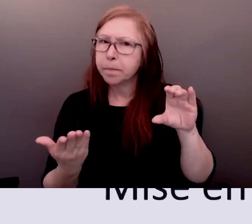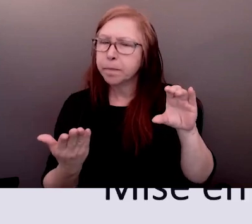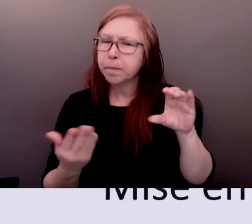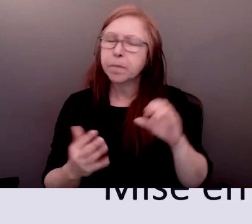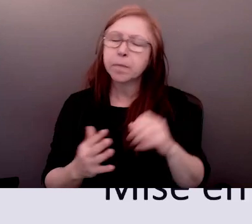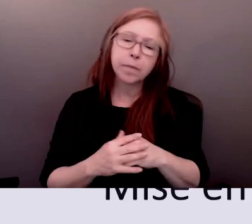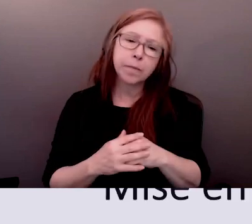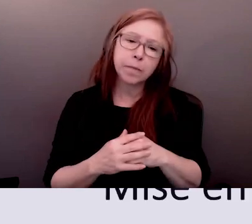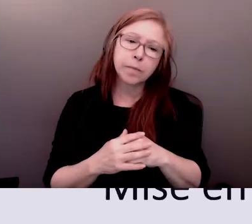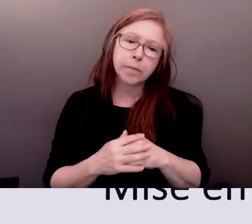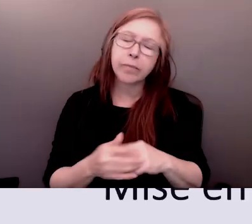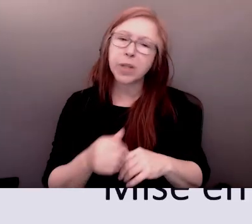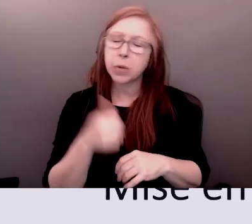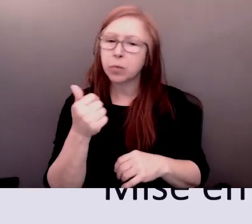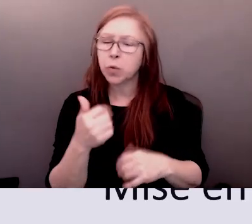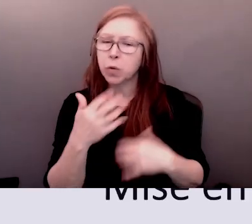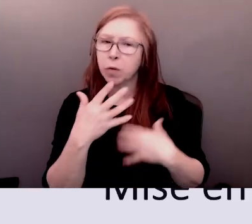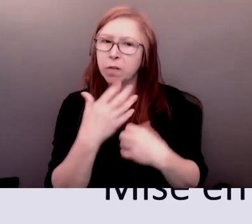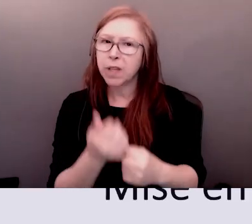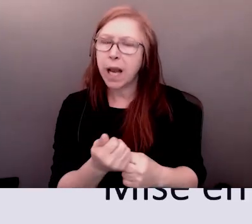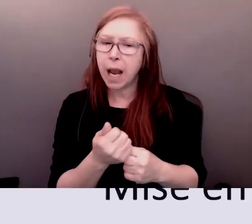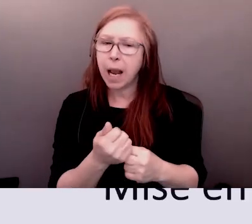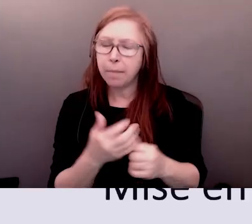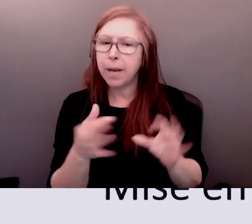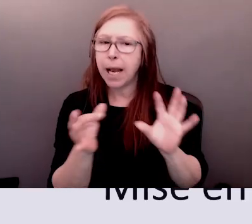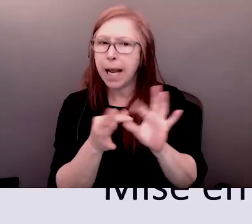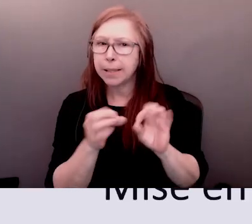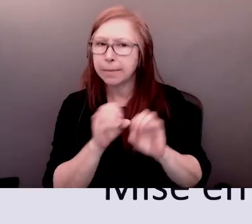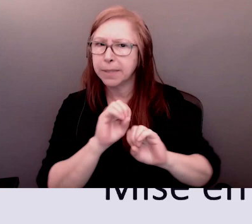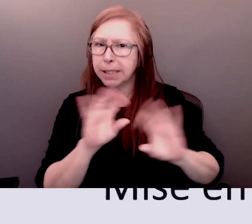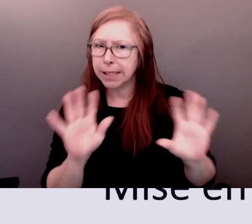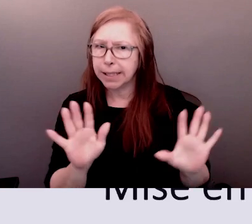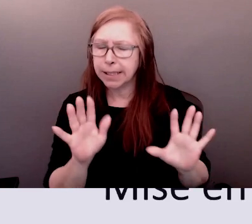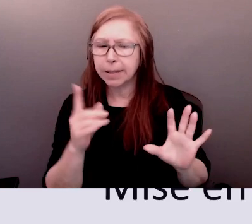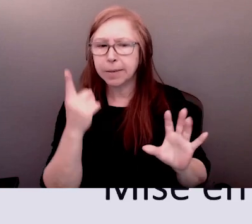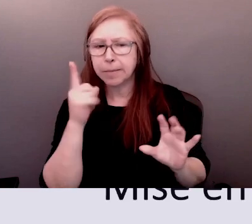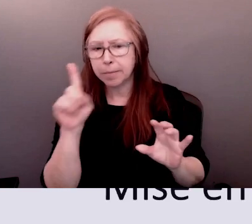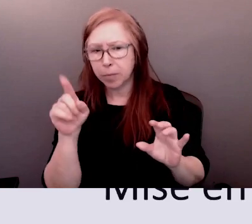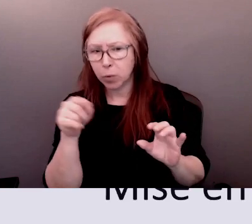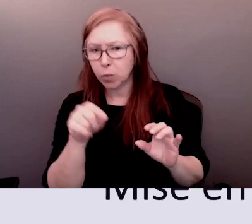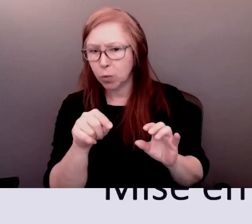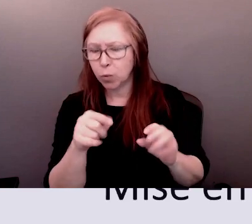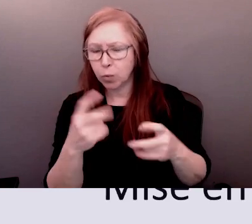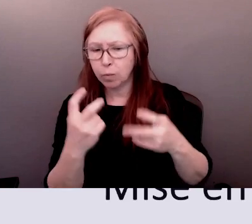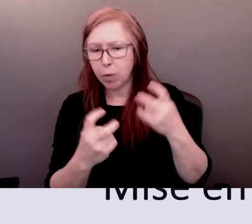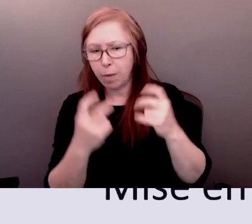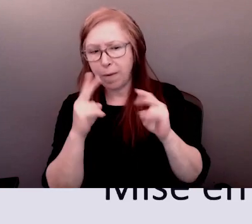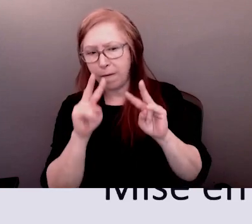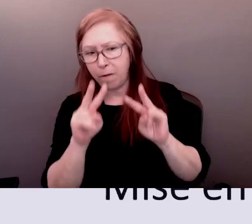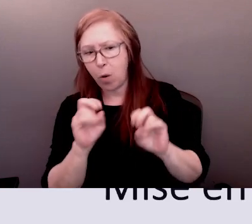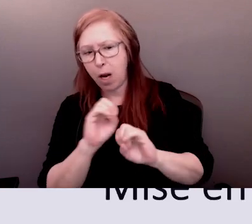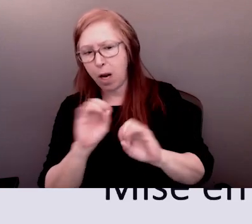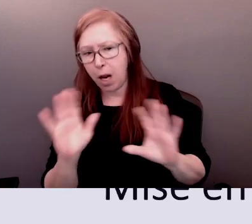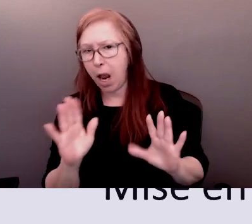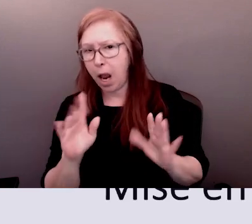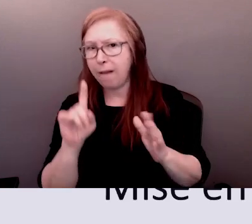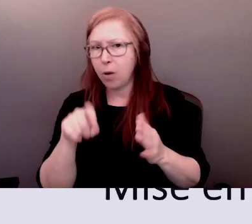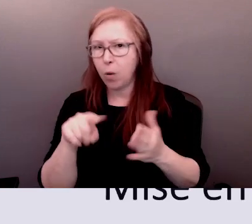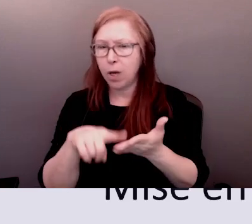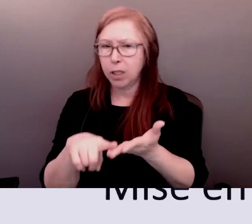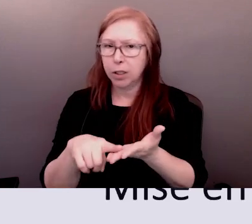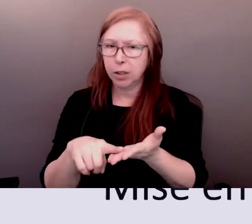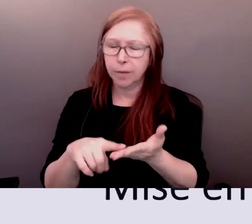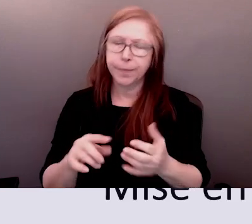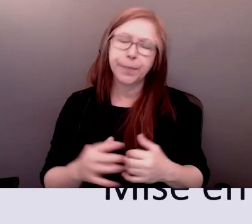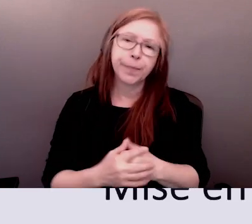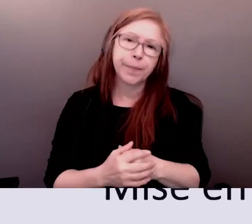ayant un vécu expérientiel et d'apprendre de leur expérience qu'est-ce qui vous plaît